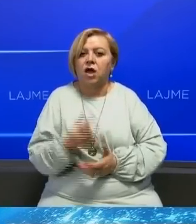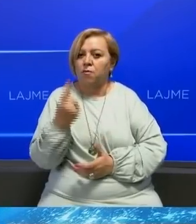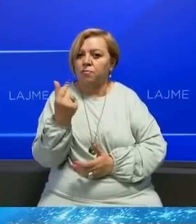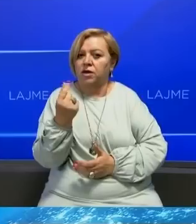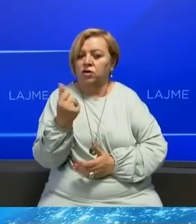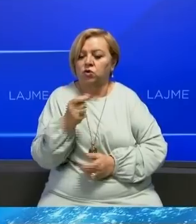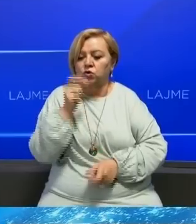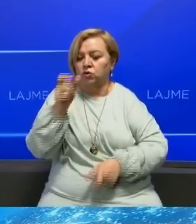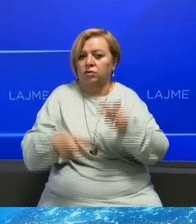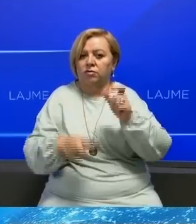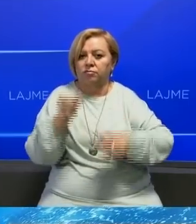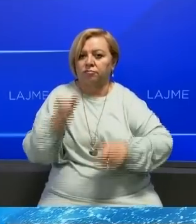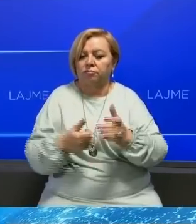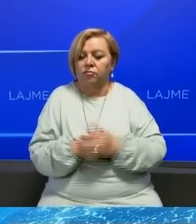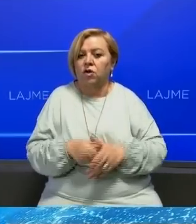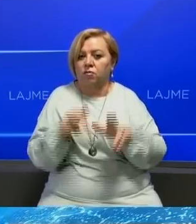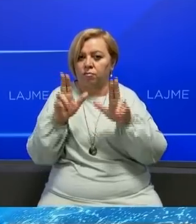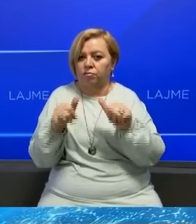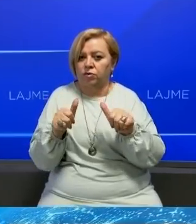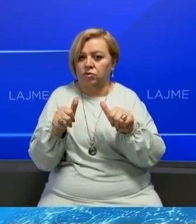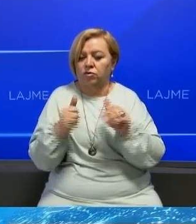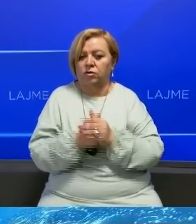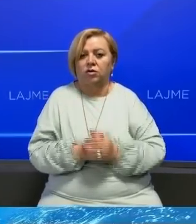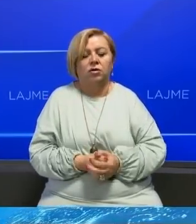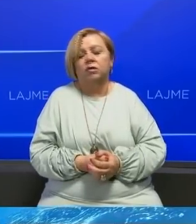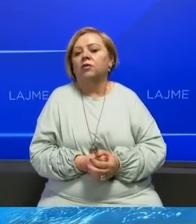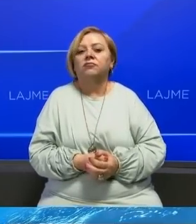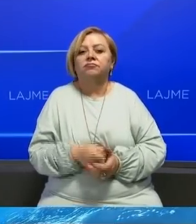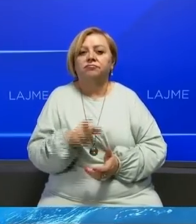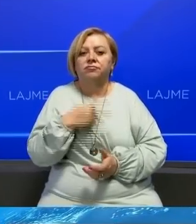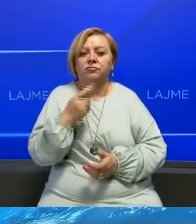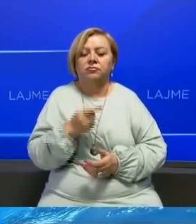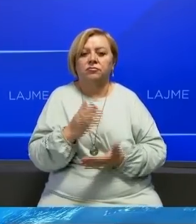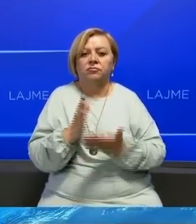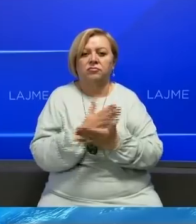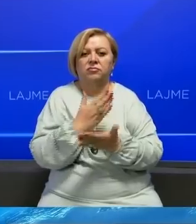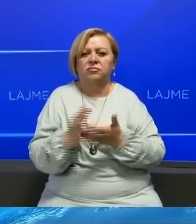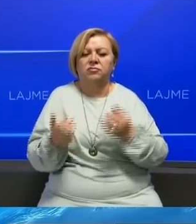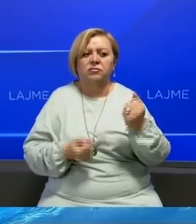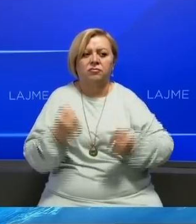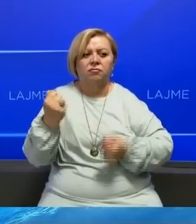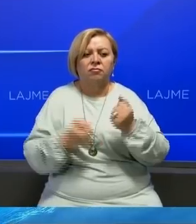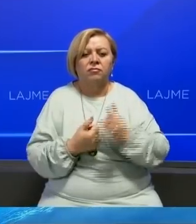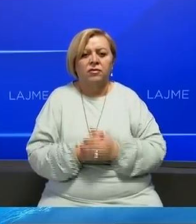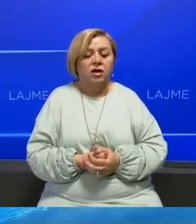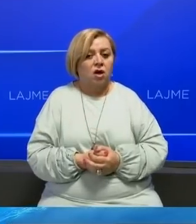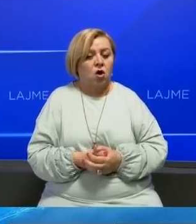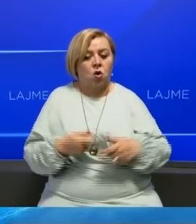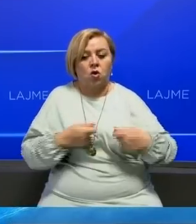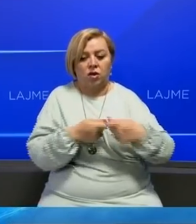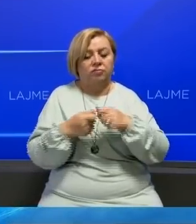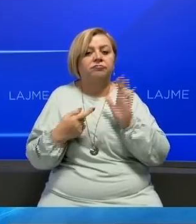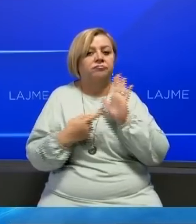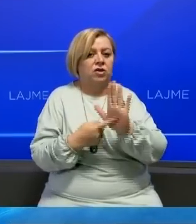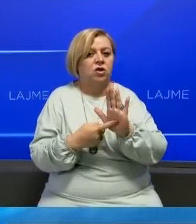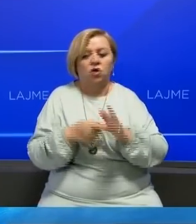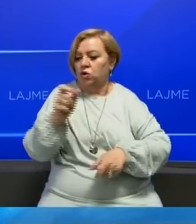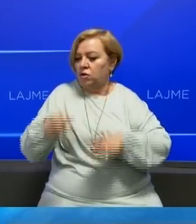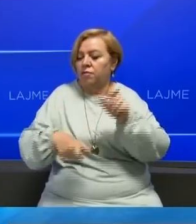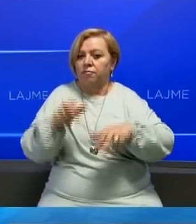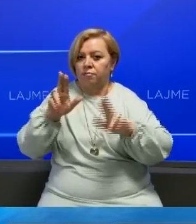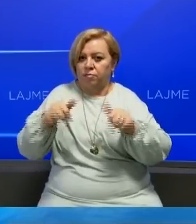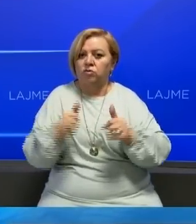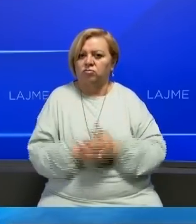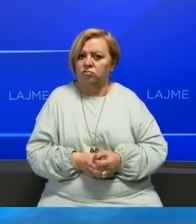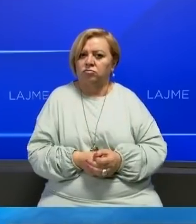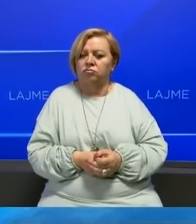dhe qytetarët kam pasur mundësit që për mes një botonit të ndalim punen e makines. Si pas organizatorëve, kjo trekanë që qytetarët mund të